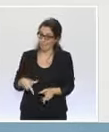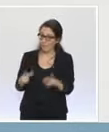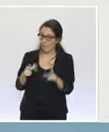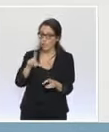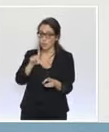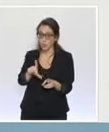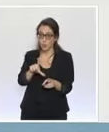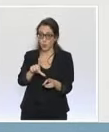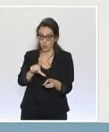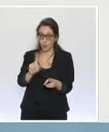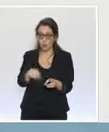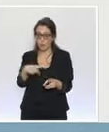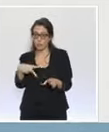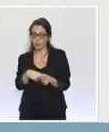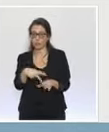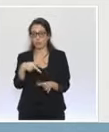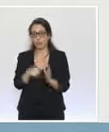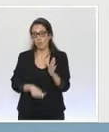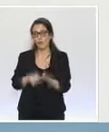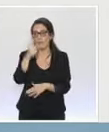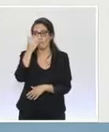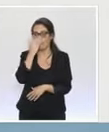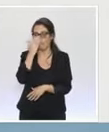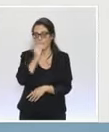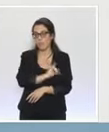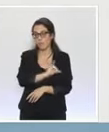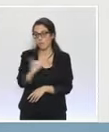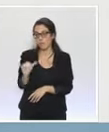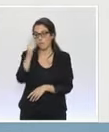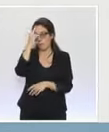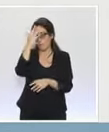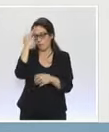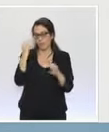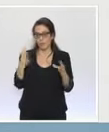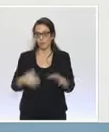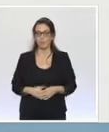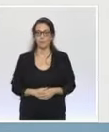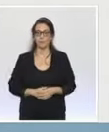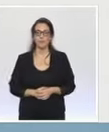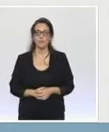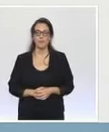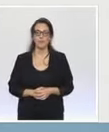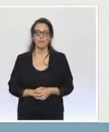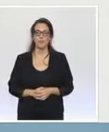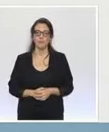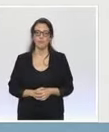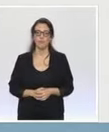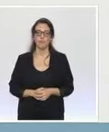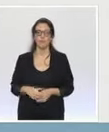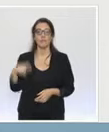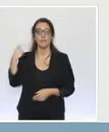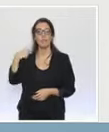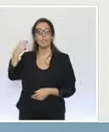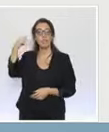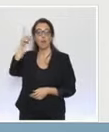en février et s'étendra jusqu'au printemps. Enfin, comme l annoncé le président de la République, nous